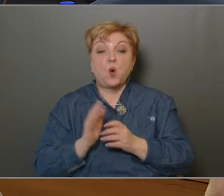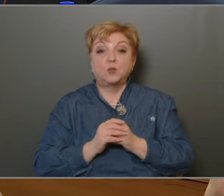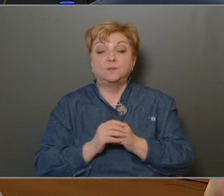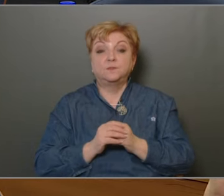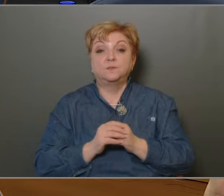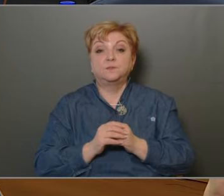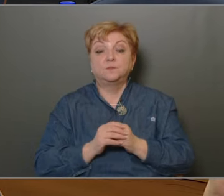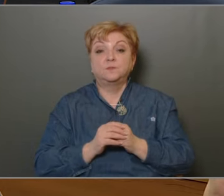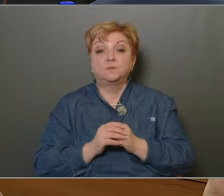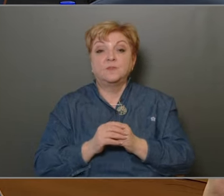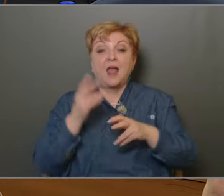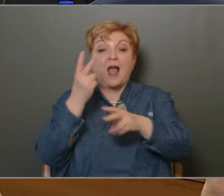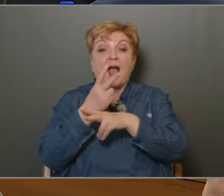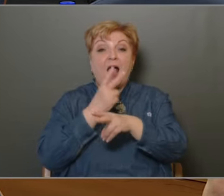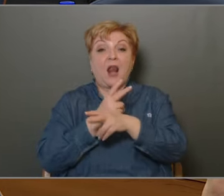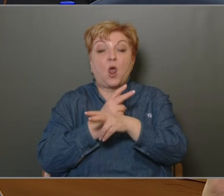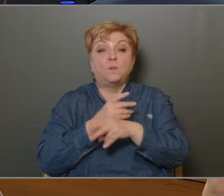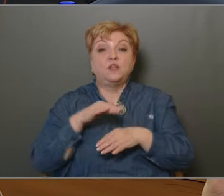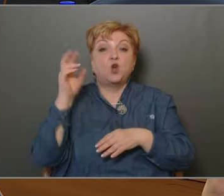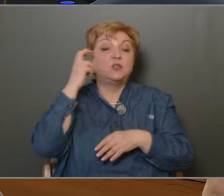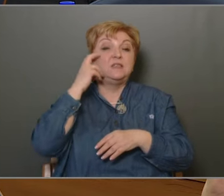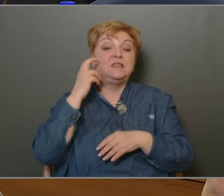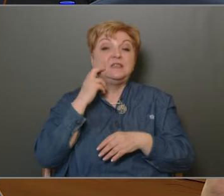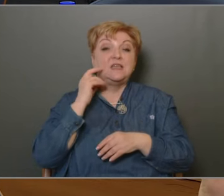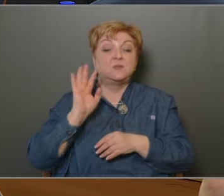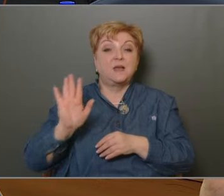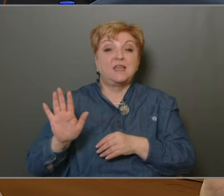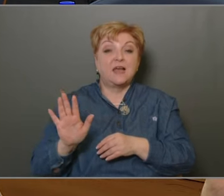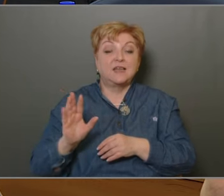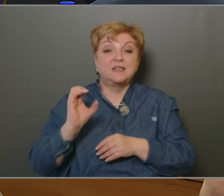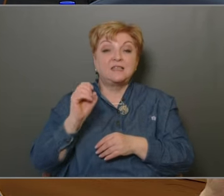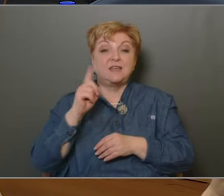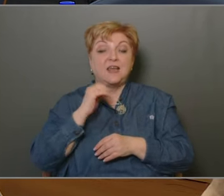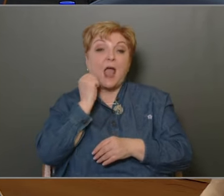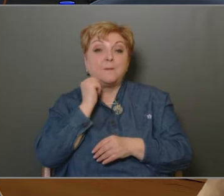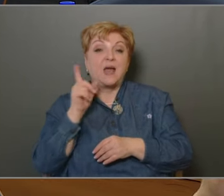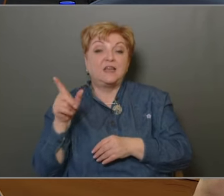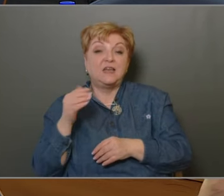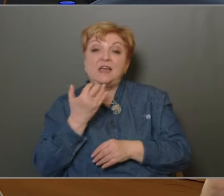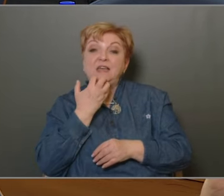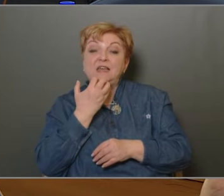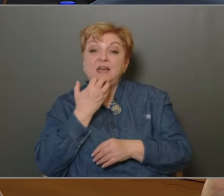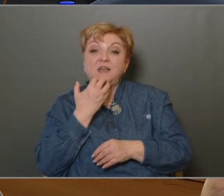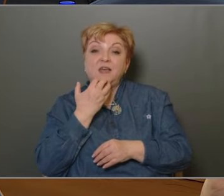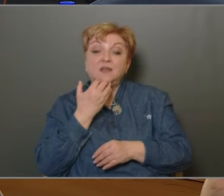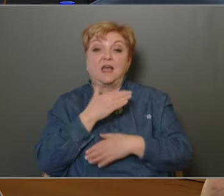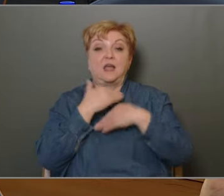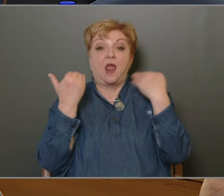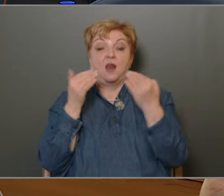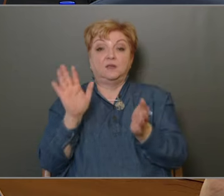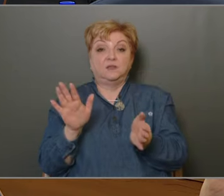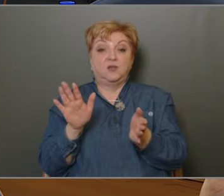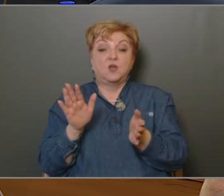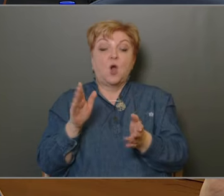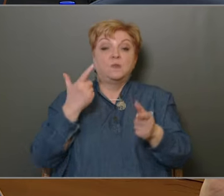az állami nagy intézményeknek a CTMR igényét elégíti ki,